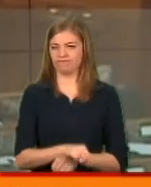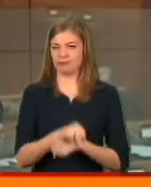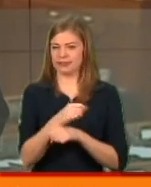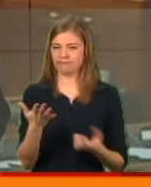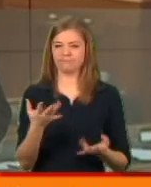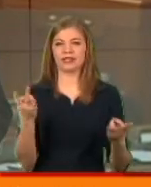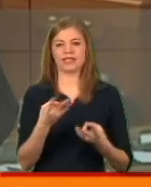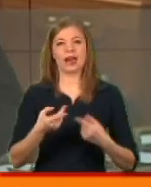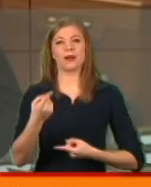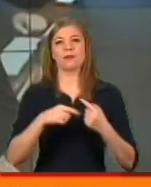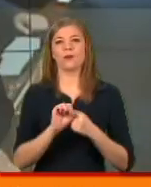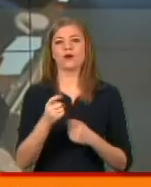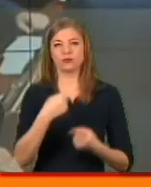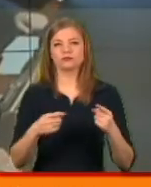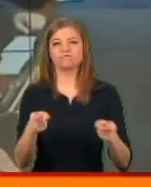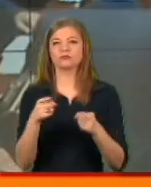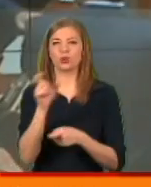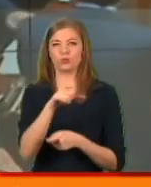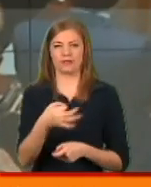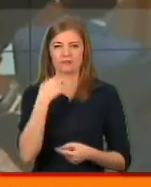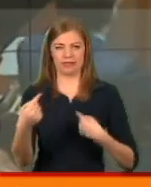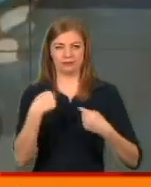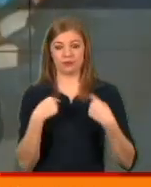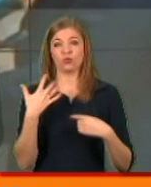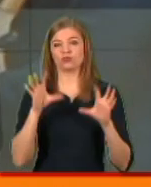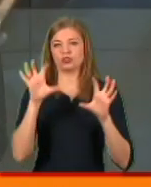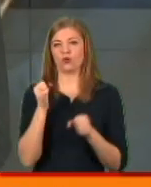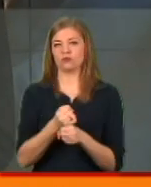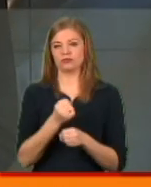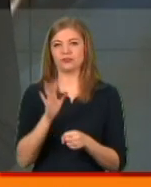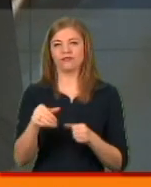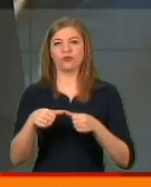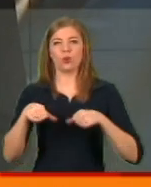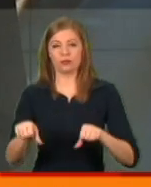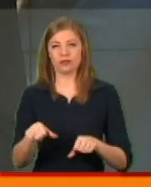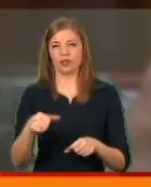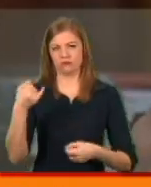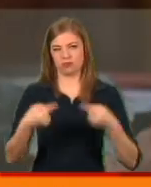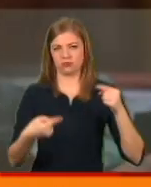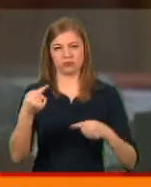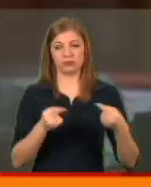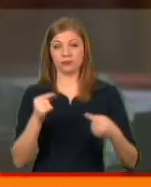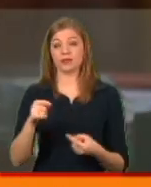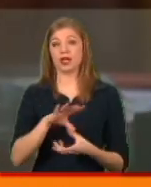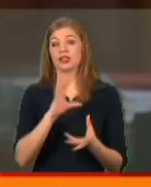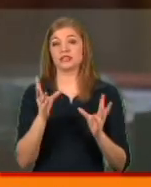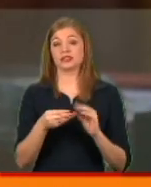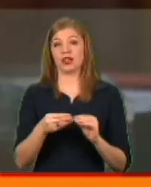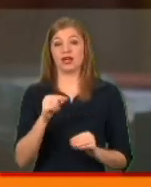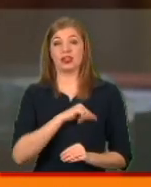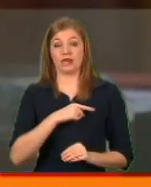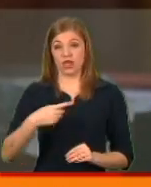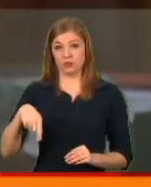треба повертати народну любов. Відповідно, законопроект вже розробляють у комітеті дискусії. Загальні настрої колег